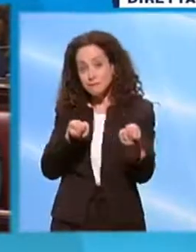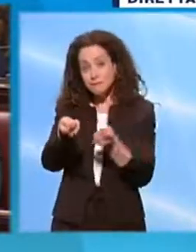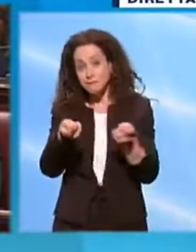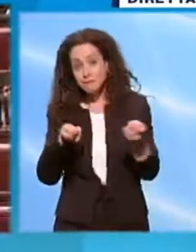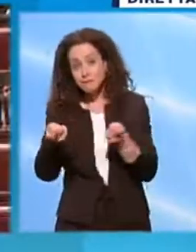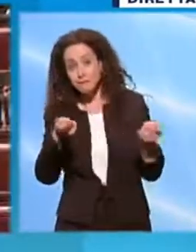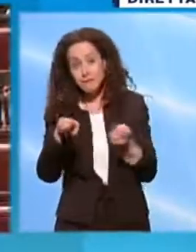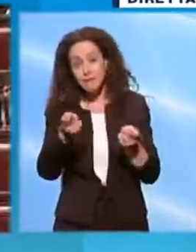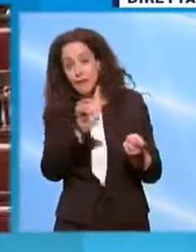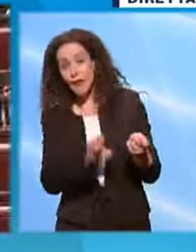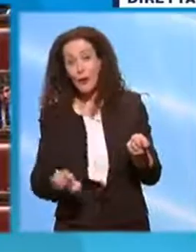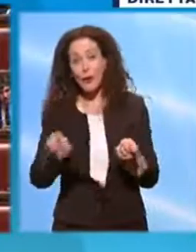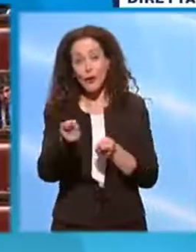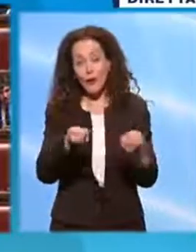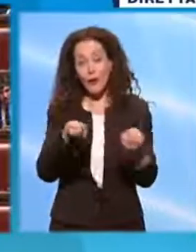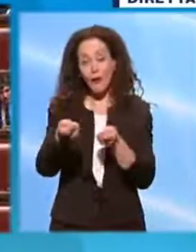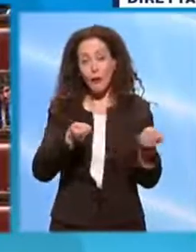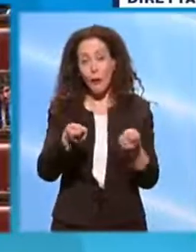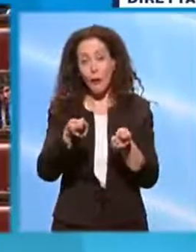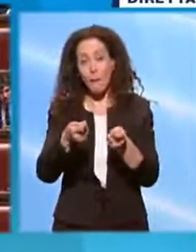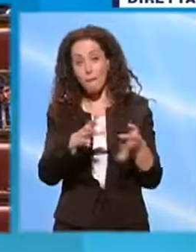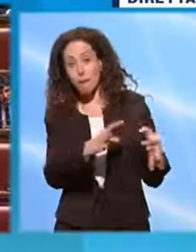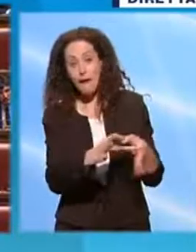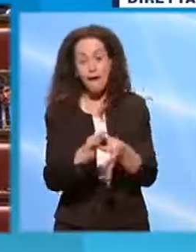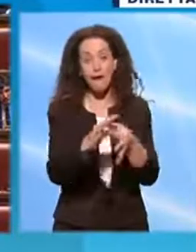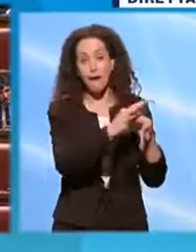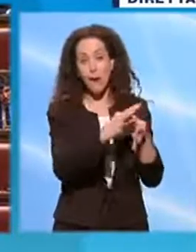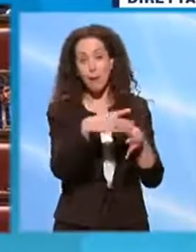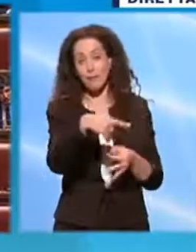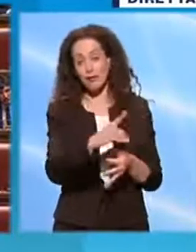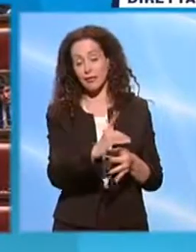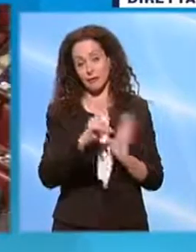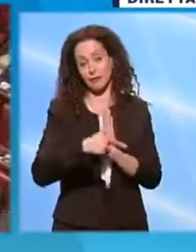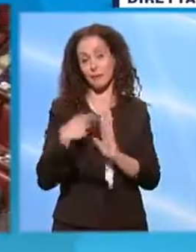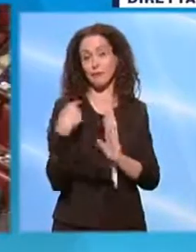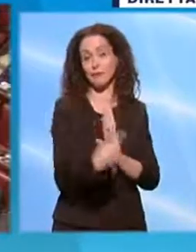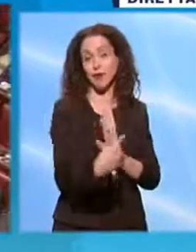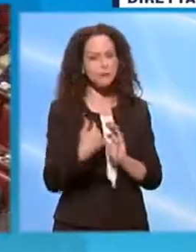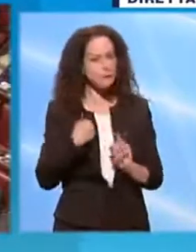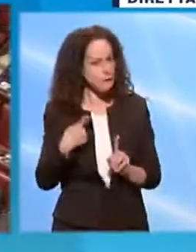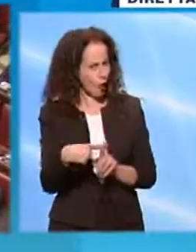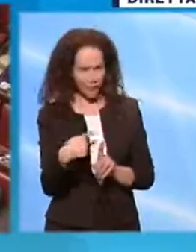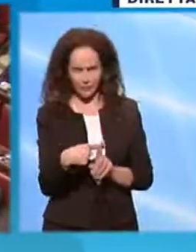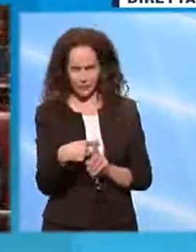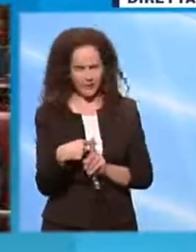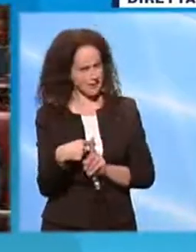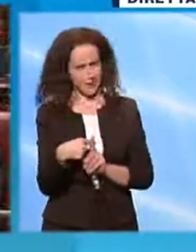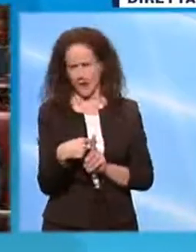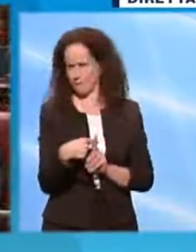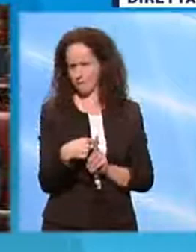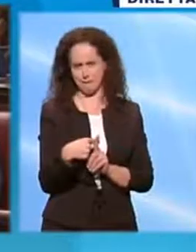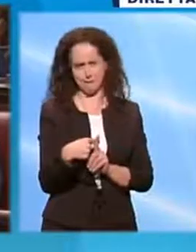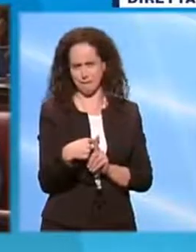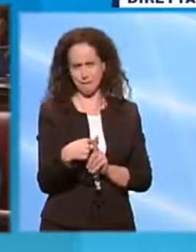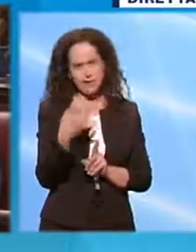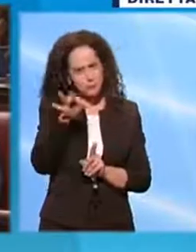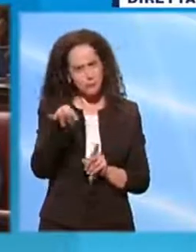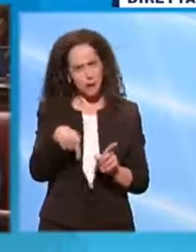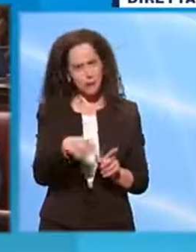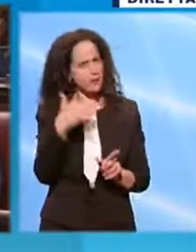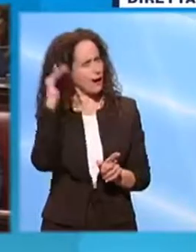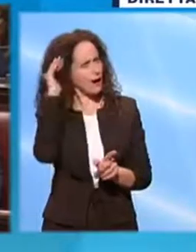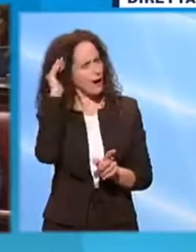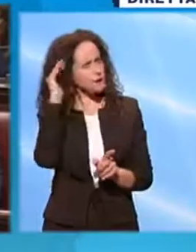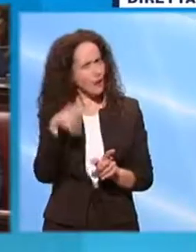qualche tempo. Allora, vede, io non sono ottimista, non sono ottimista soprattutto dopo averla sentita in quest'Aula.